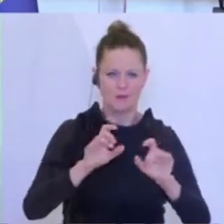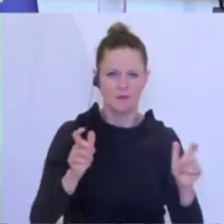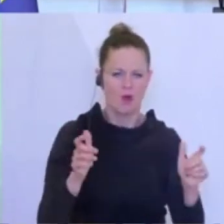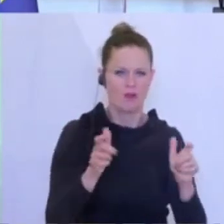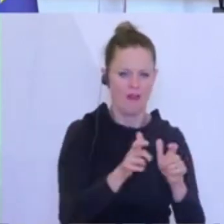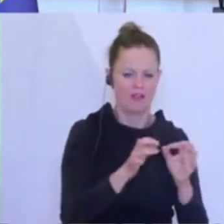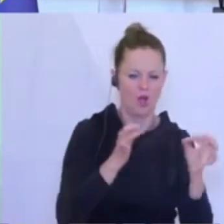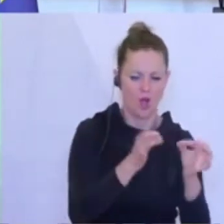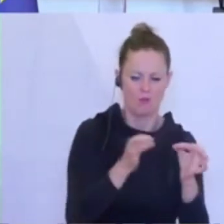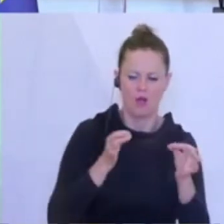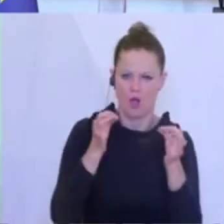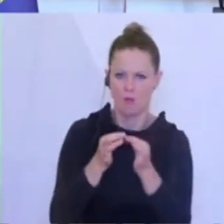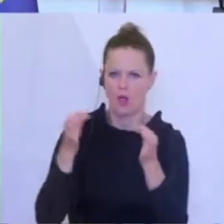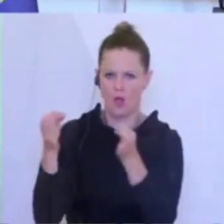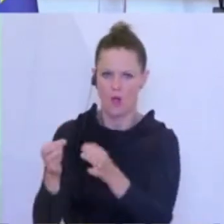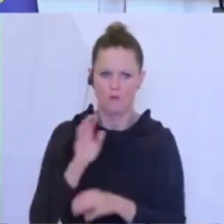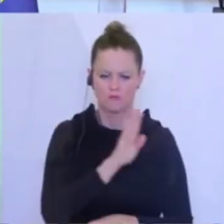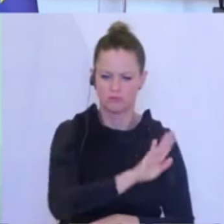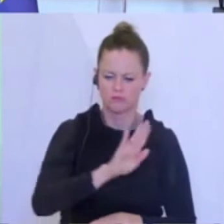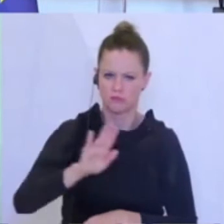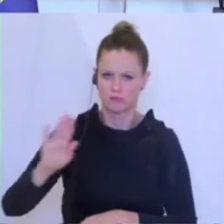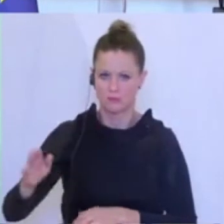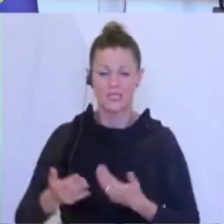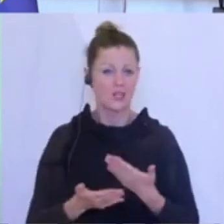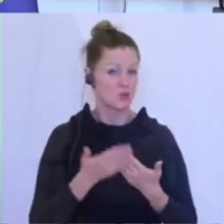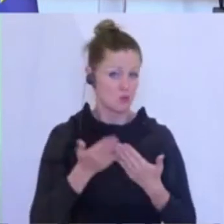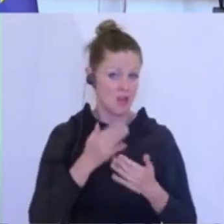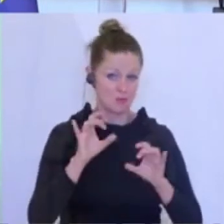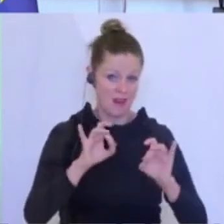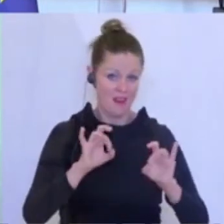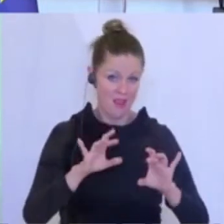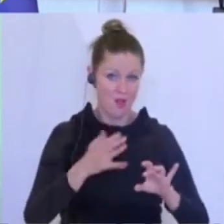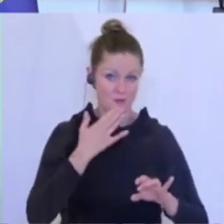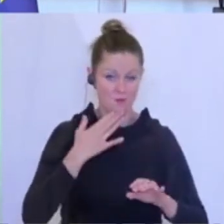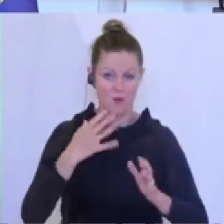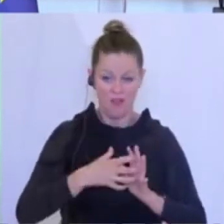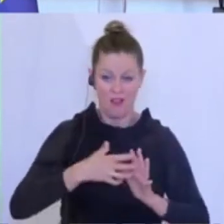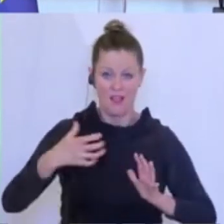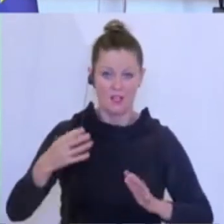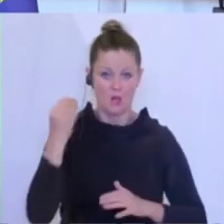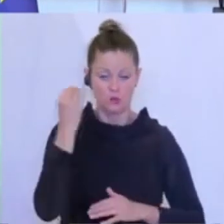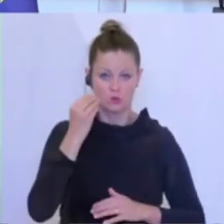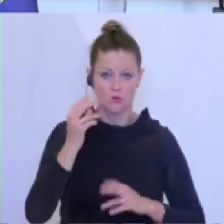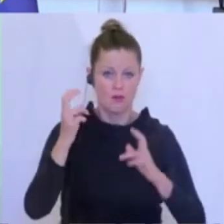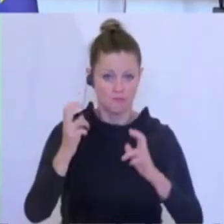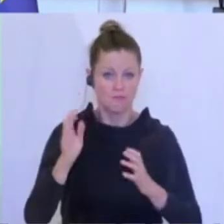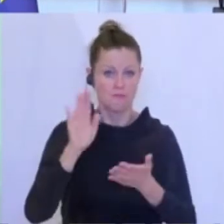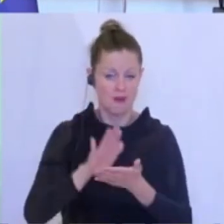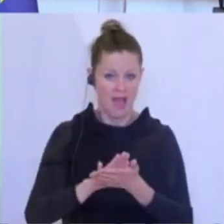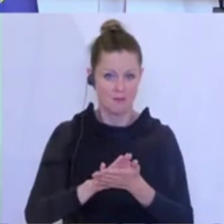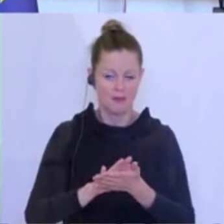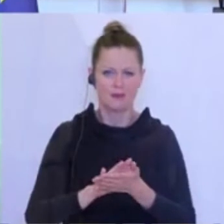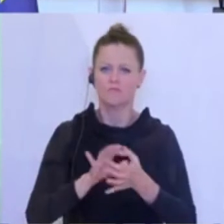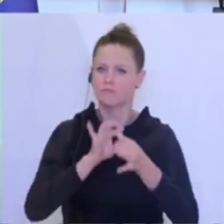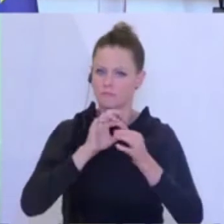länger in der Schule haben wollen, Stichwort Ganztagsbetreuung, ganztägige Schulformen, dann